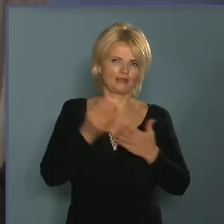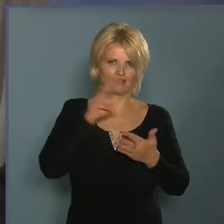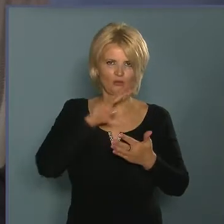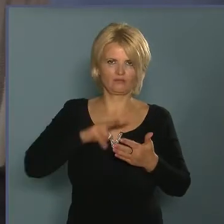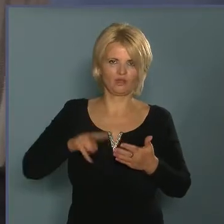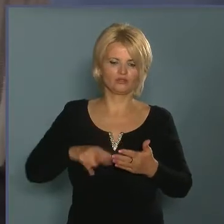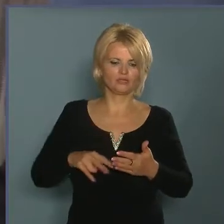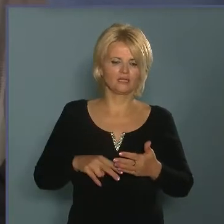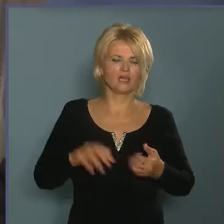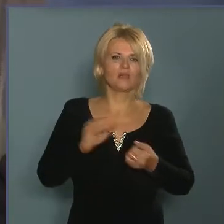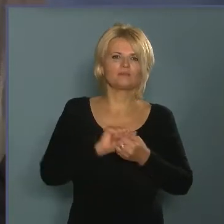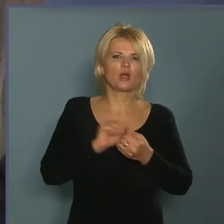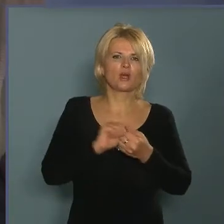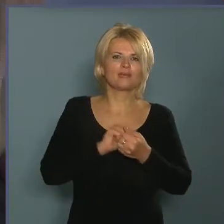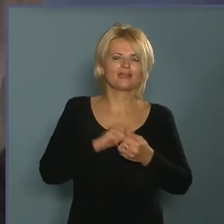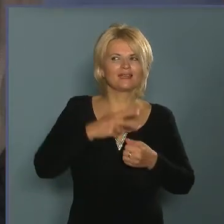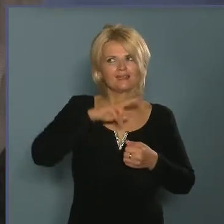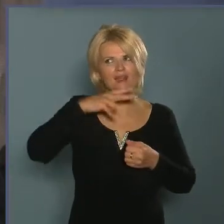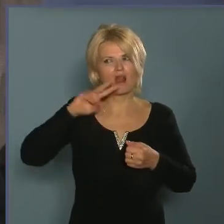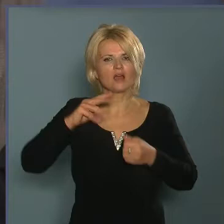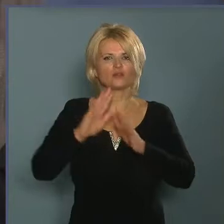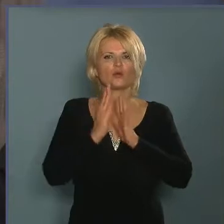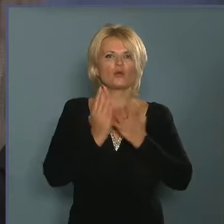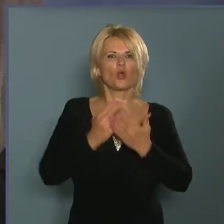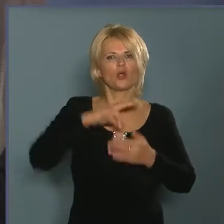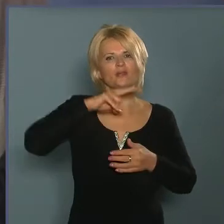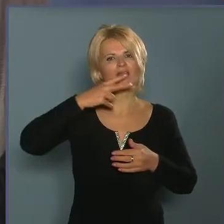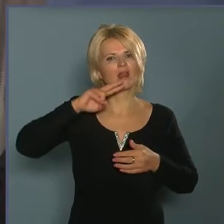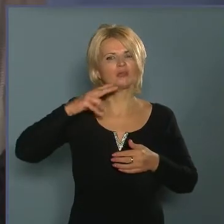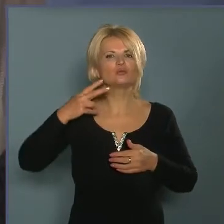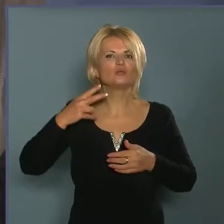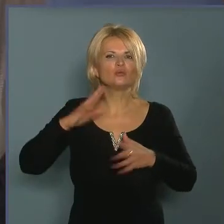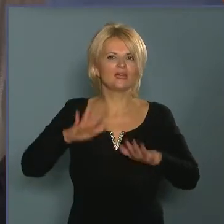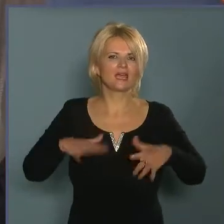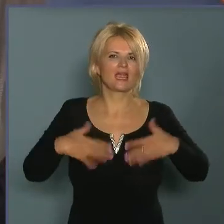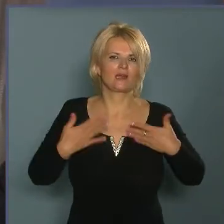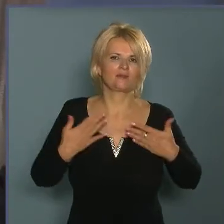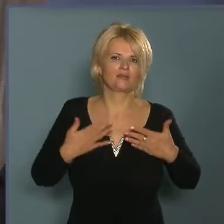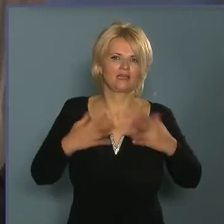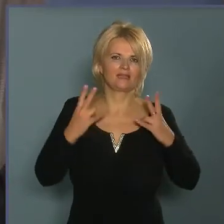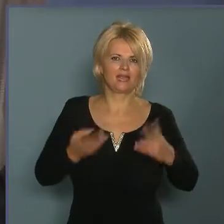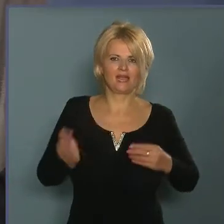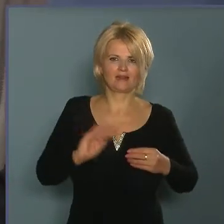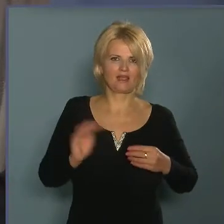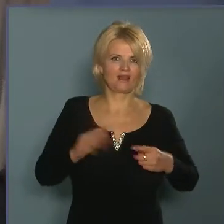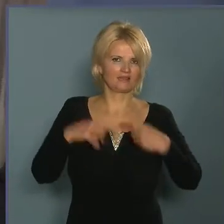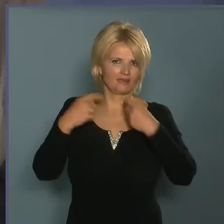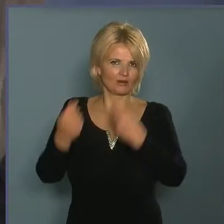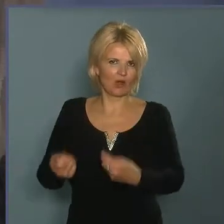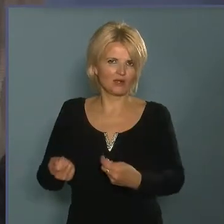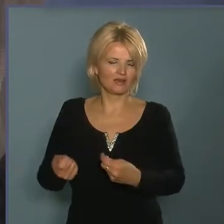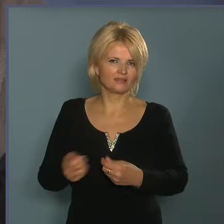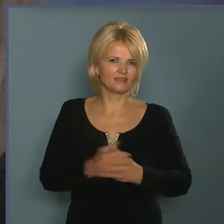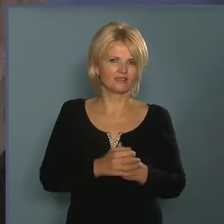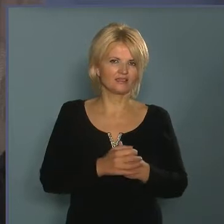hogy papírillatú, könyvszagú, könyvillatú élményt szerezzünk a gyerekeinknek. És nyilván